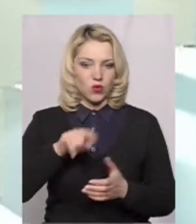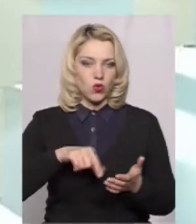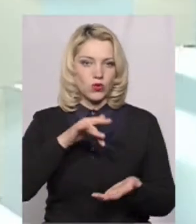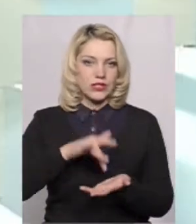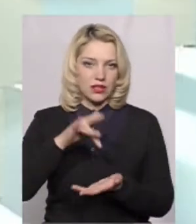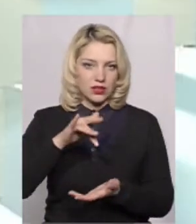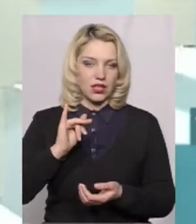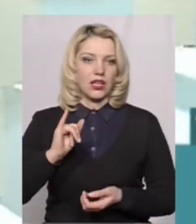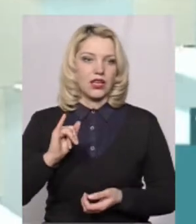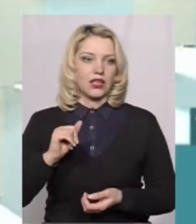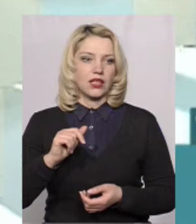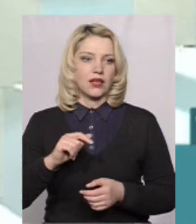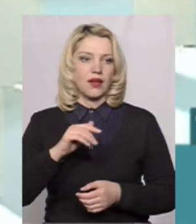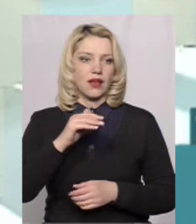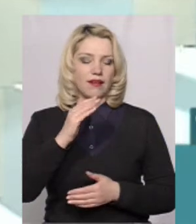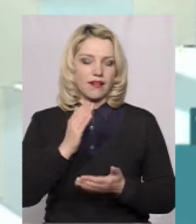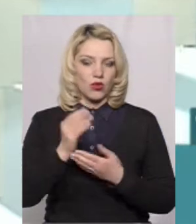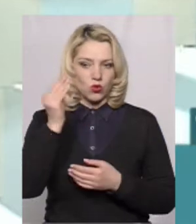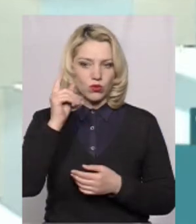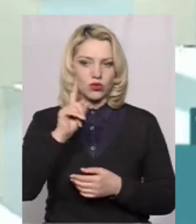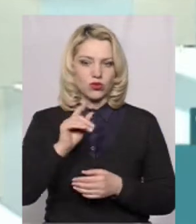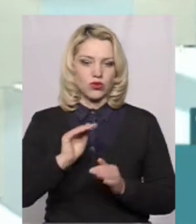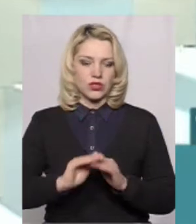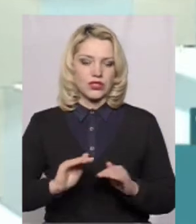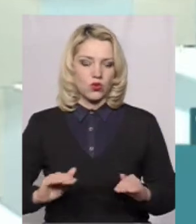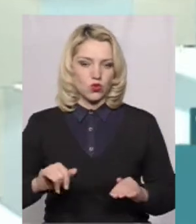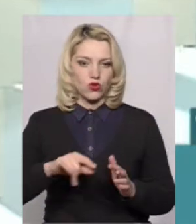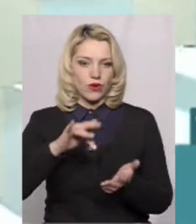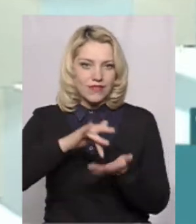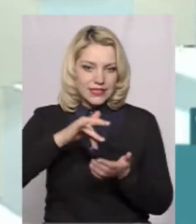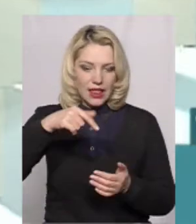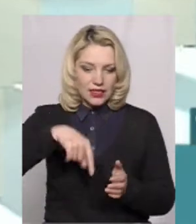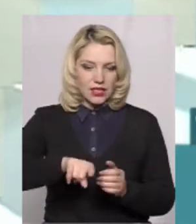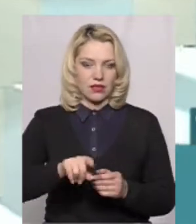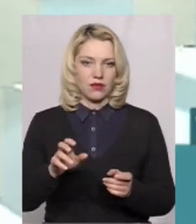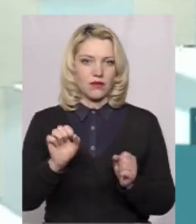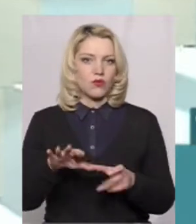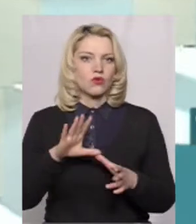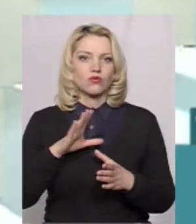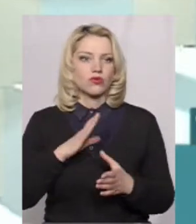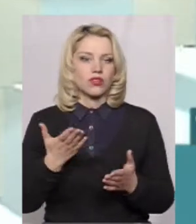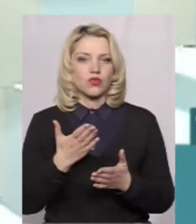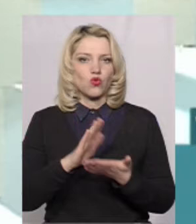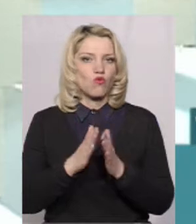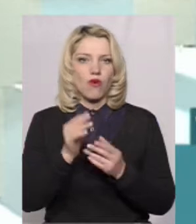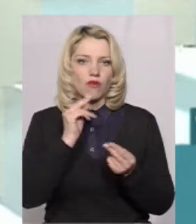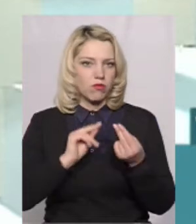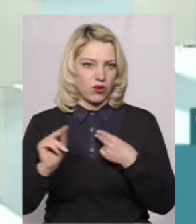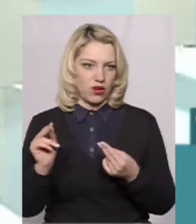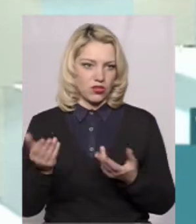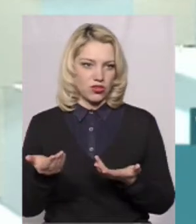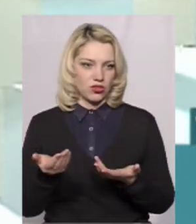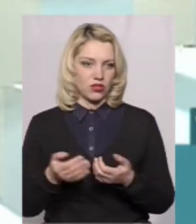існує думка, що садочок з центру, він, ну, якийсь, може б має якісь умови покращення.